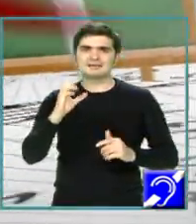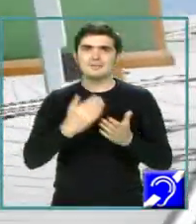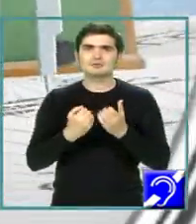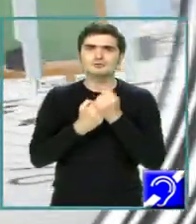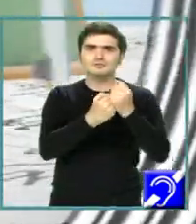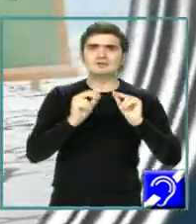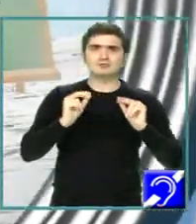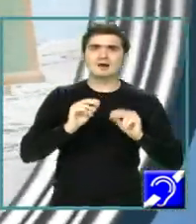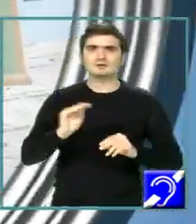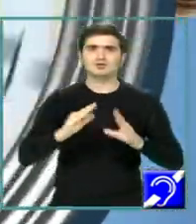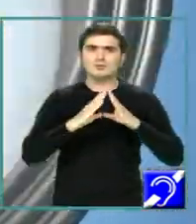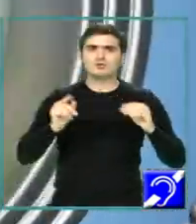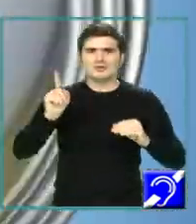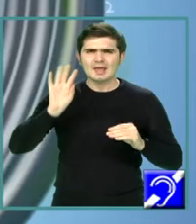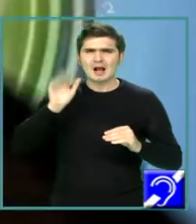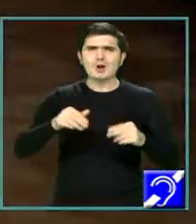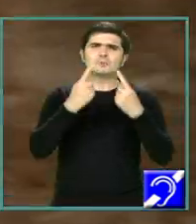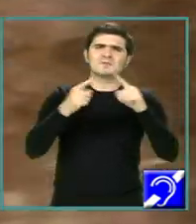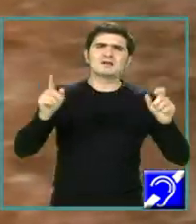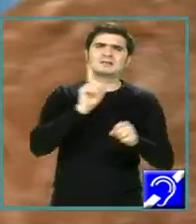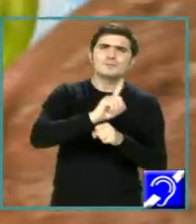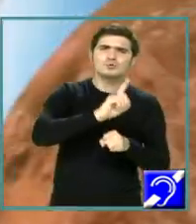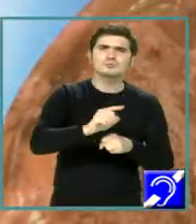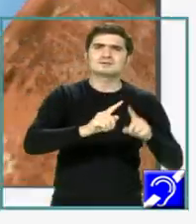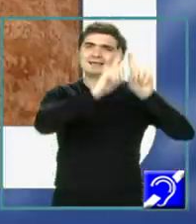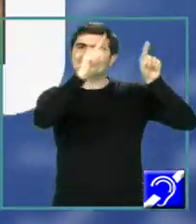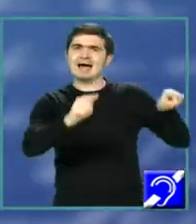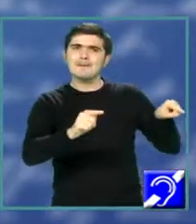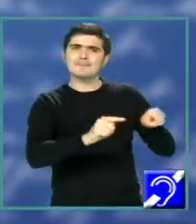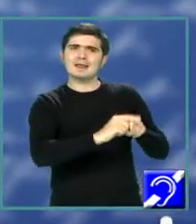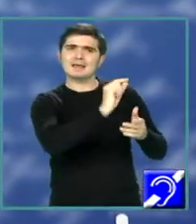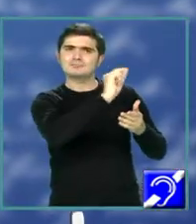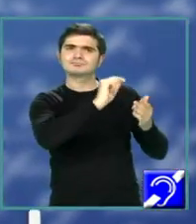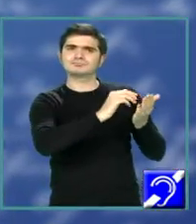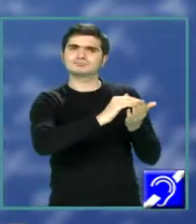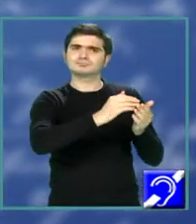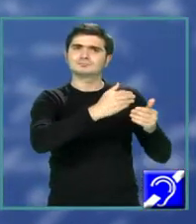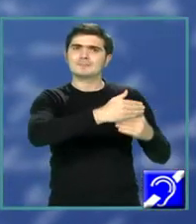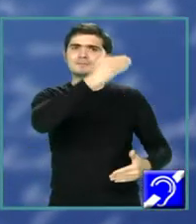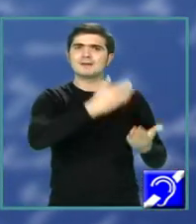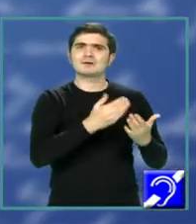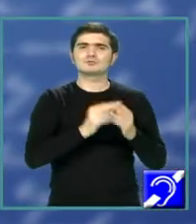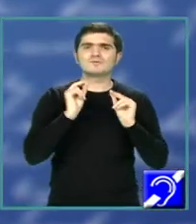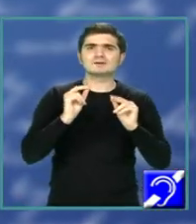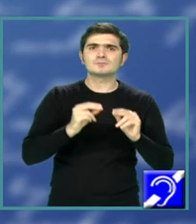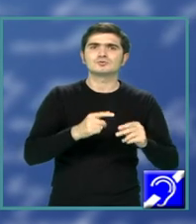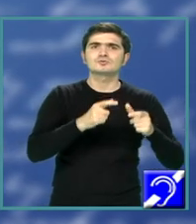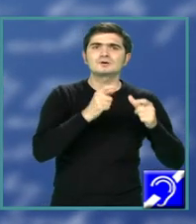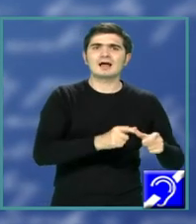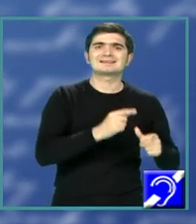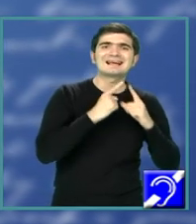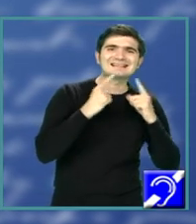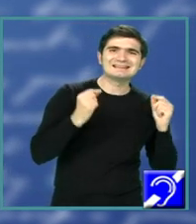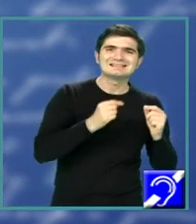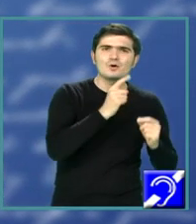a copiilor din România printr-o gamă variată de table și display-uri interactive necesare învățământului preșcolar, primar,